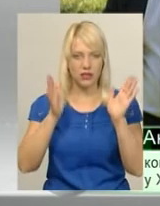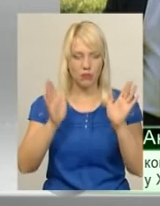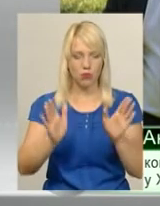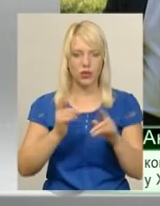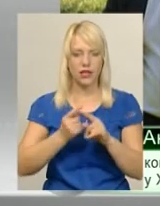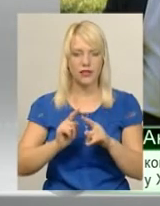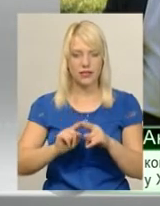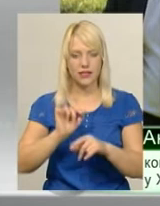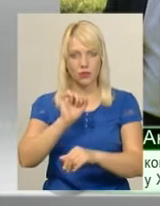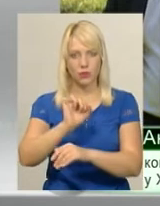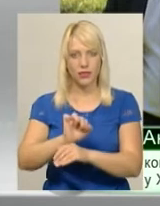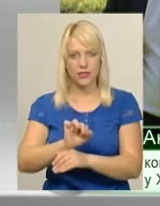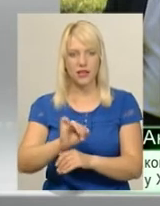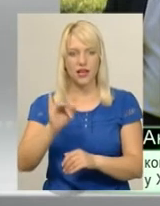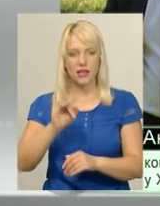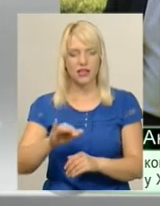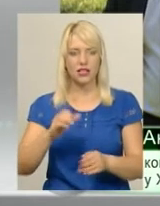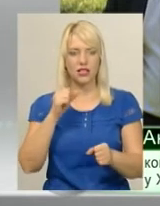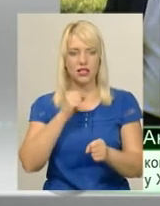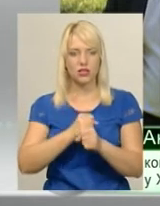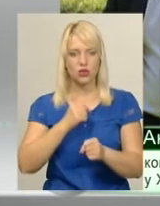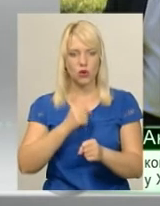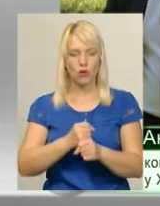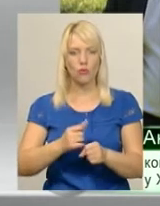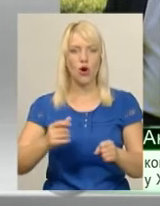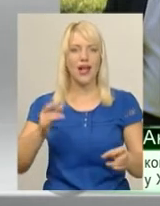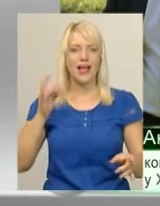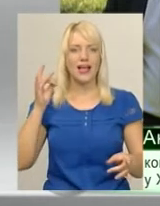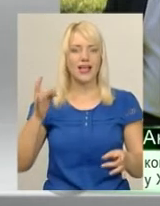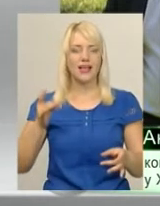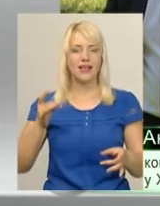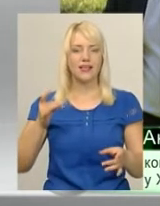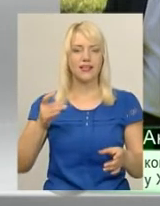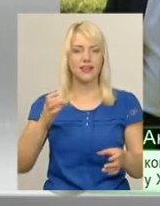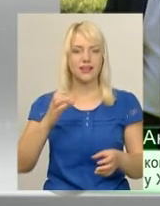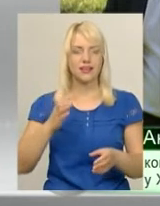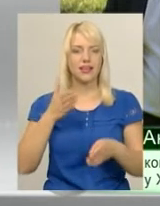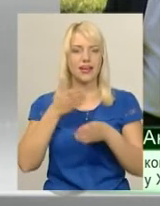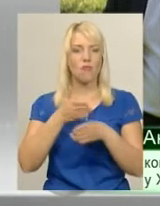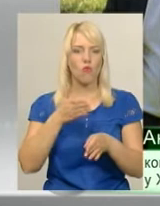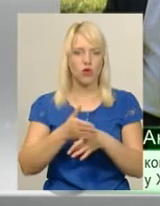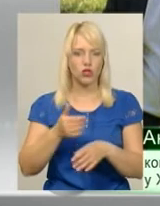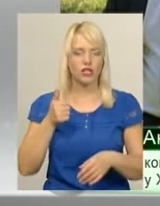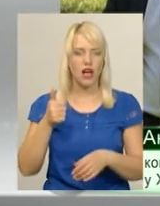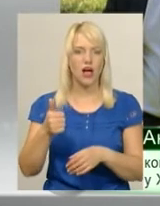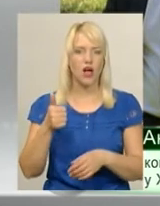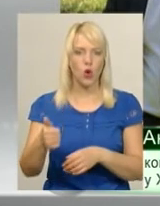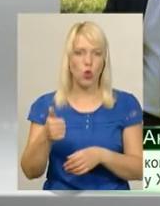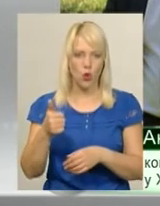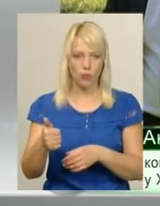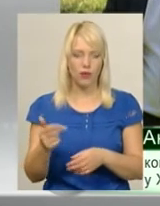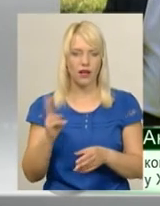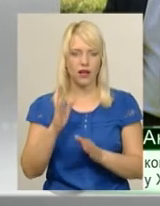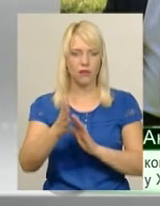П'яте, робимо тривожну кнопку, яка буде викликати дискетчерів зупинки,